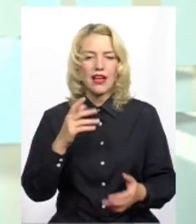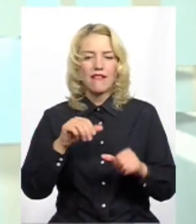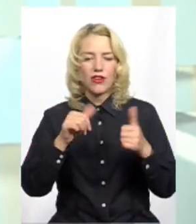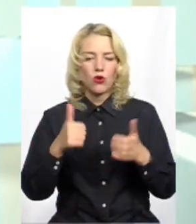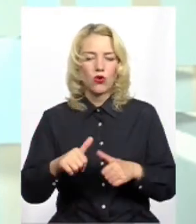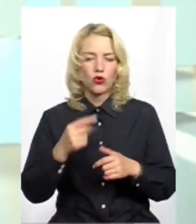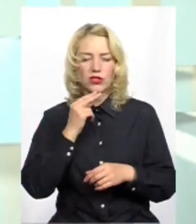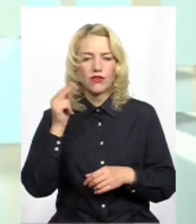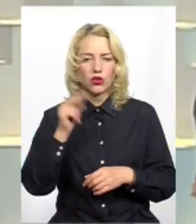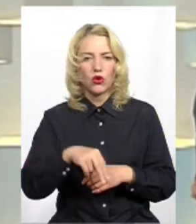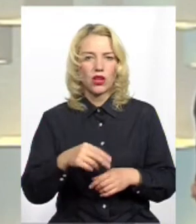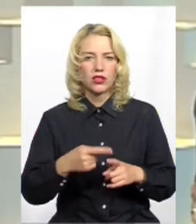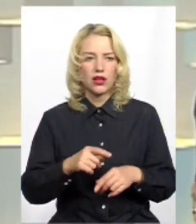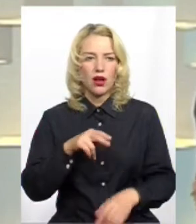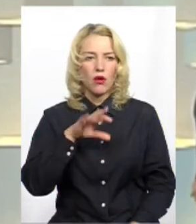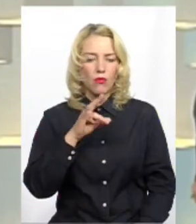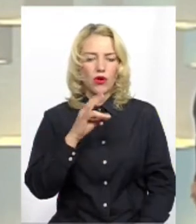стосовно забруднення річок, хомора і